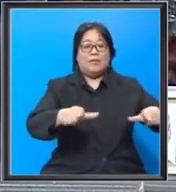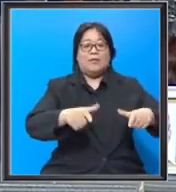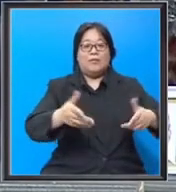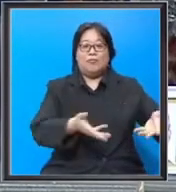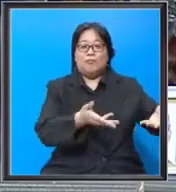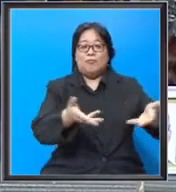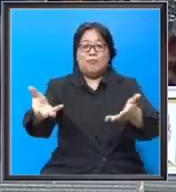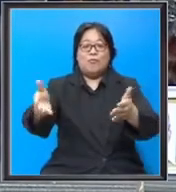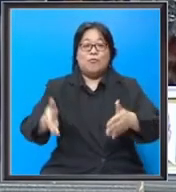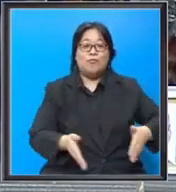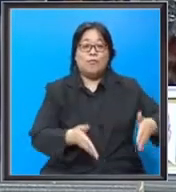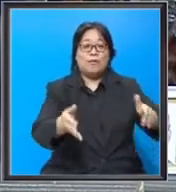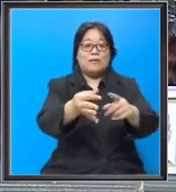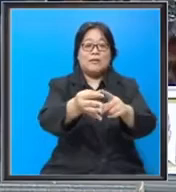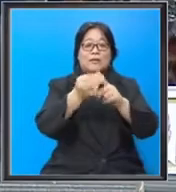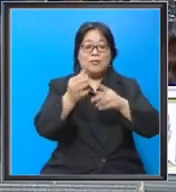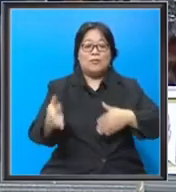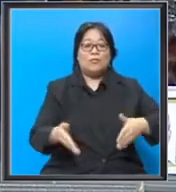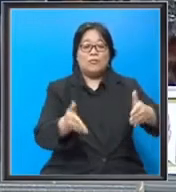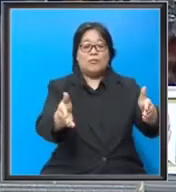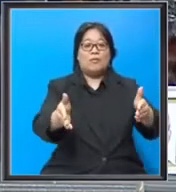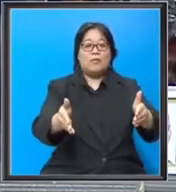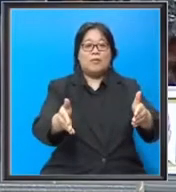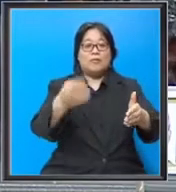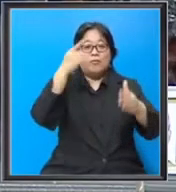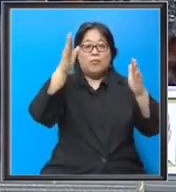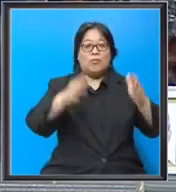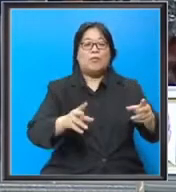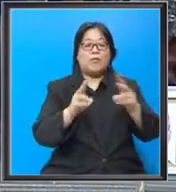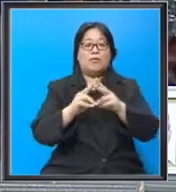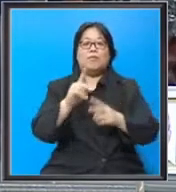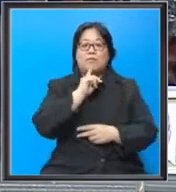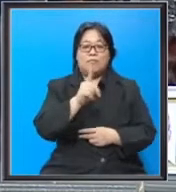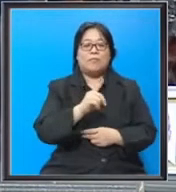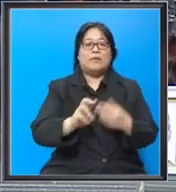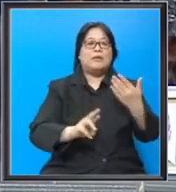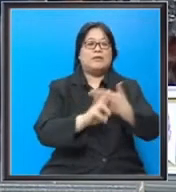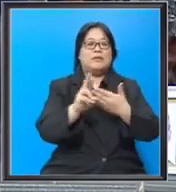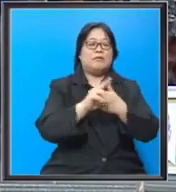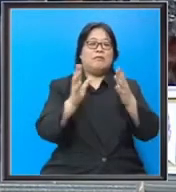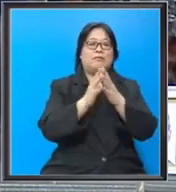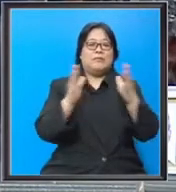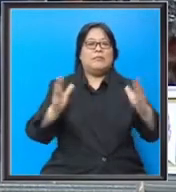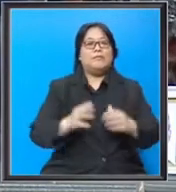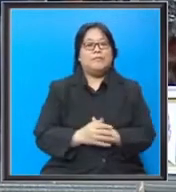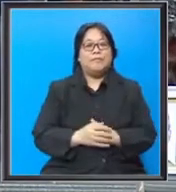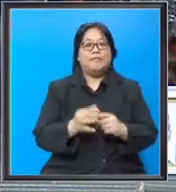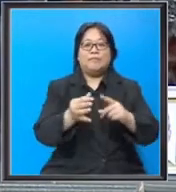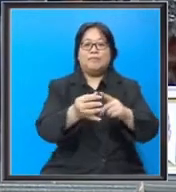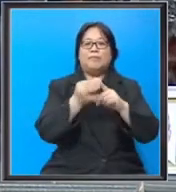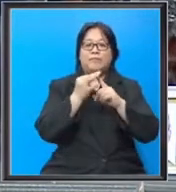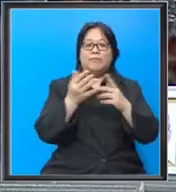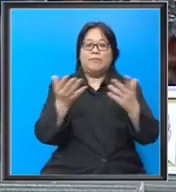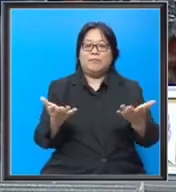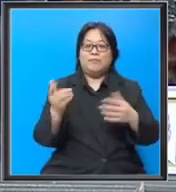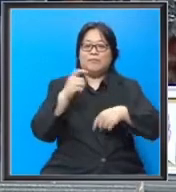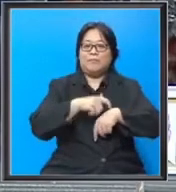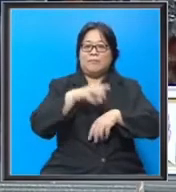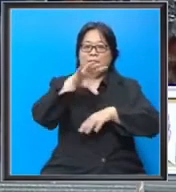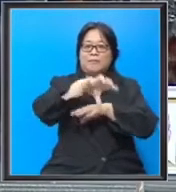sungai terutama sungai-sungai yang menjadi laluan kepada orang kampung. Memang mendatangkan risiko yang sangat besar terutama pada waktu